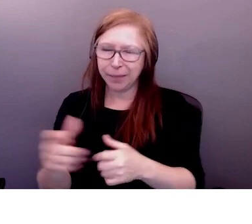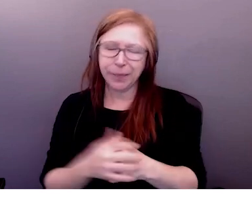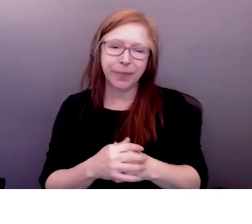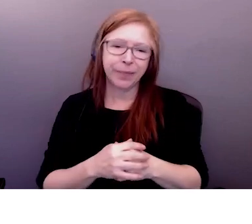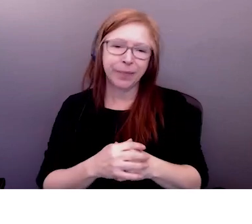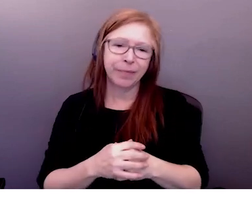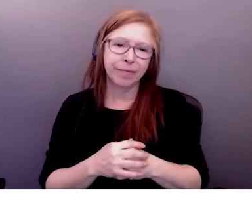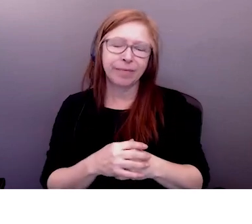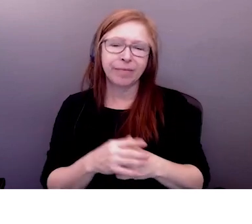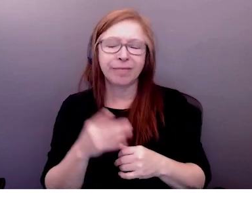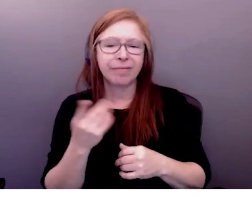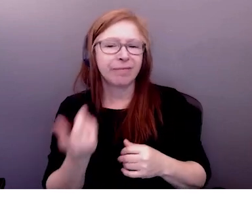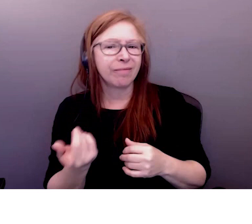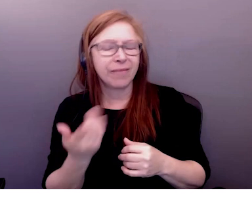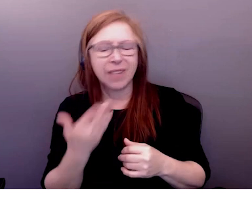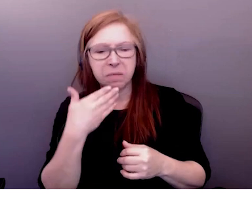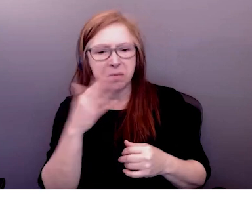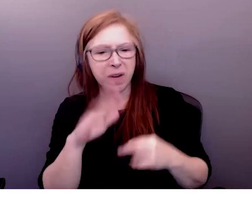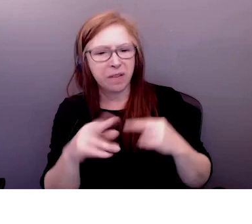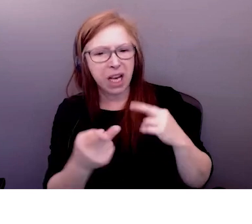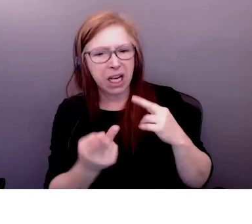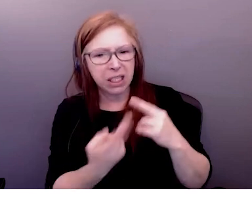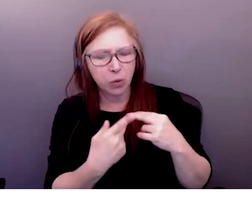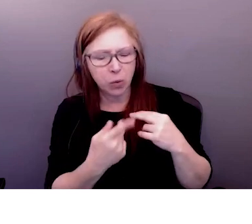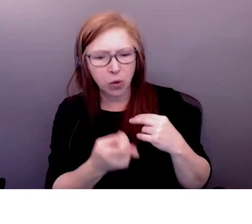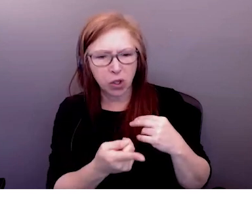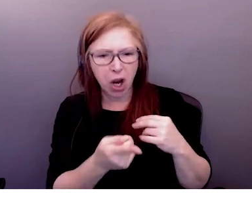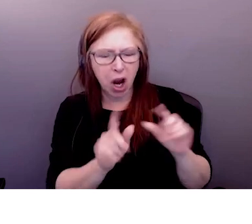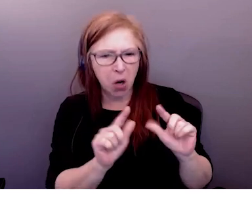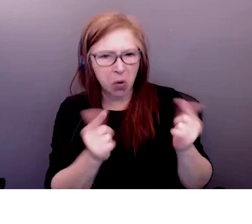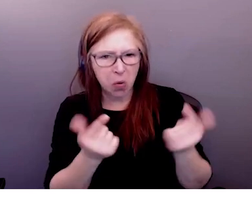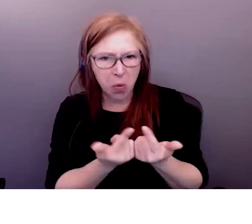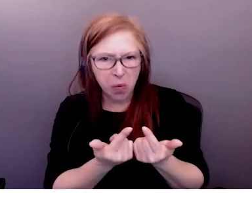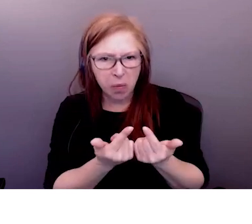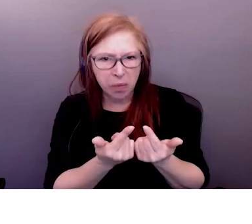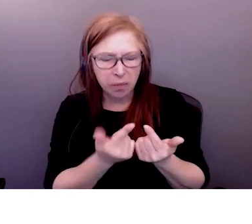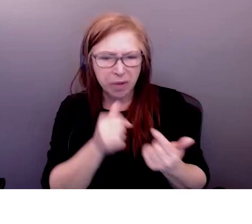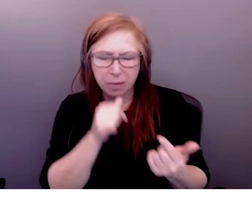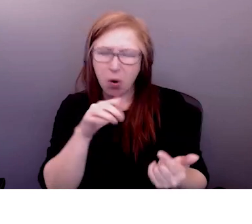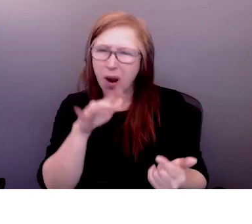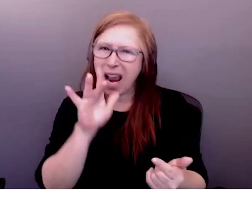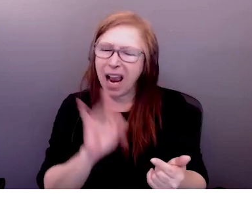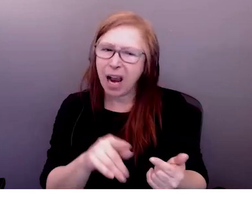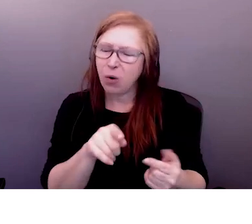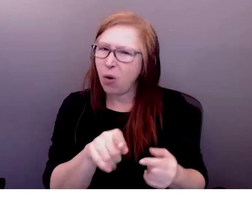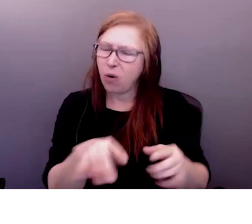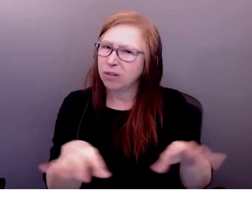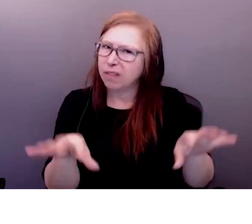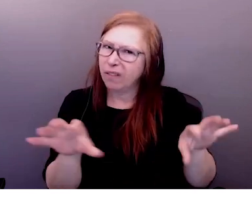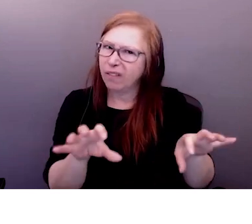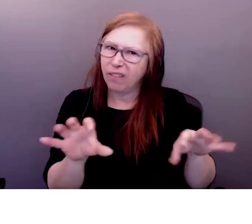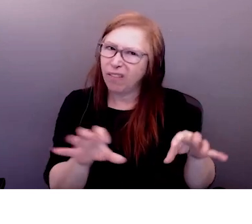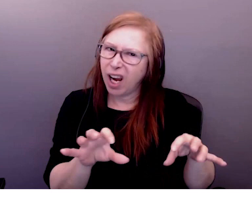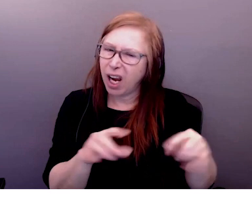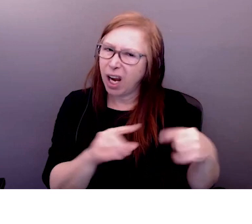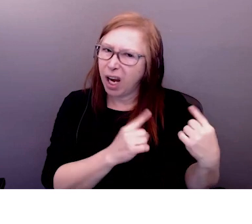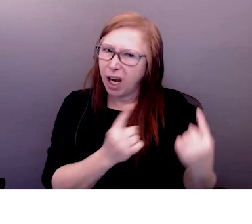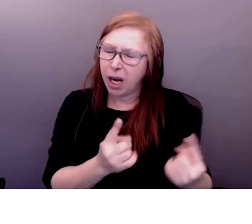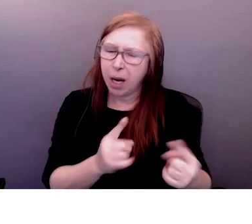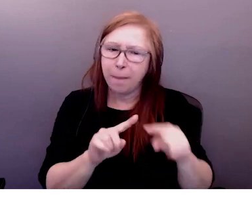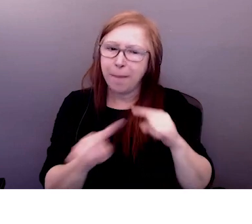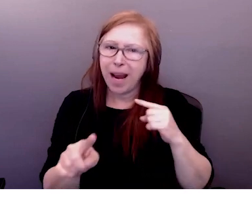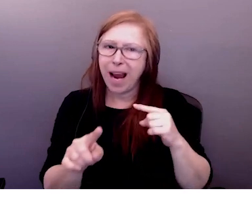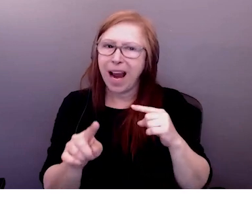nous ne sommes pas censés avoir cela en tête nous n'avons pas été socialisés pour comprendre cela comme ça mais